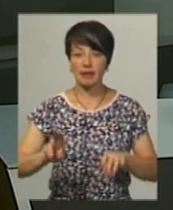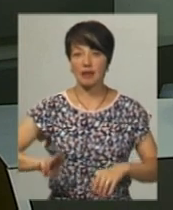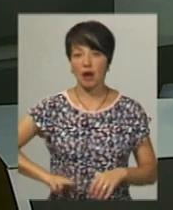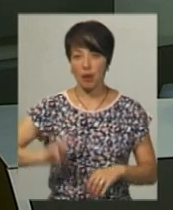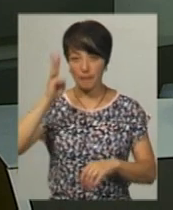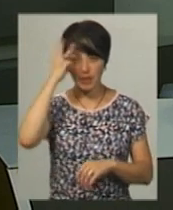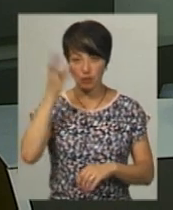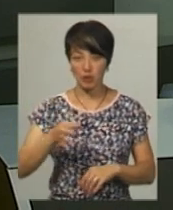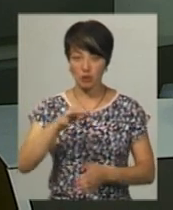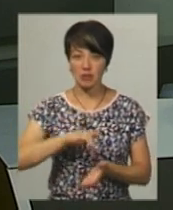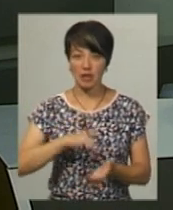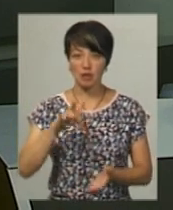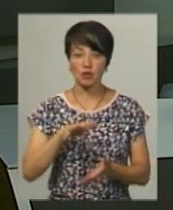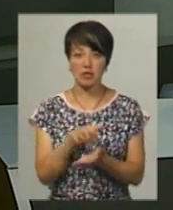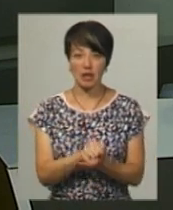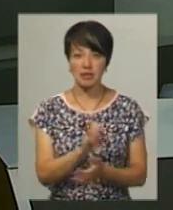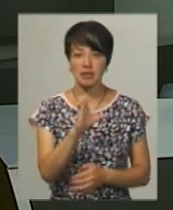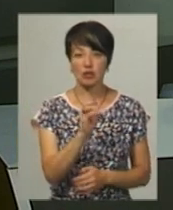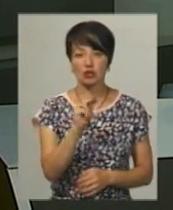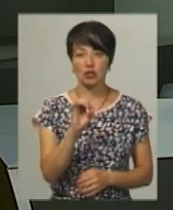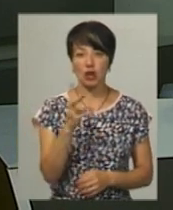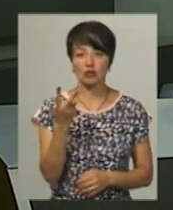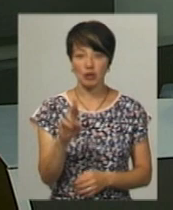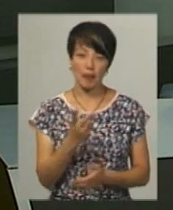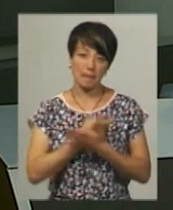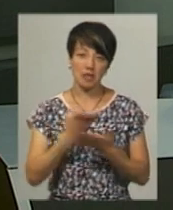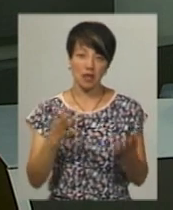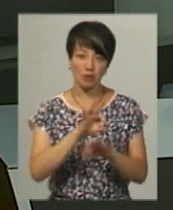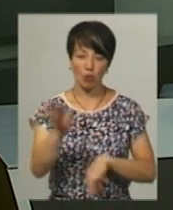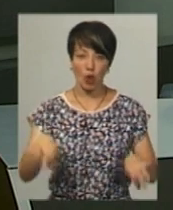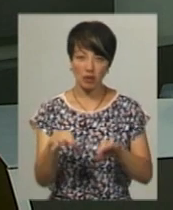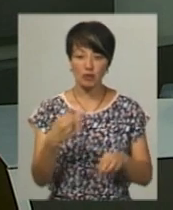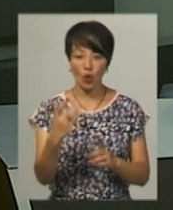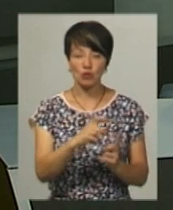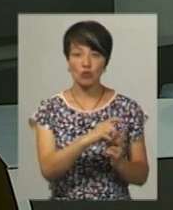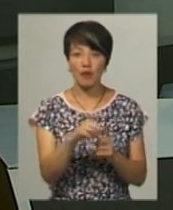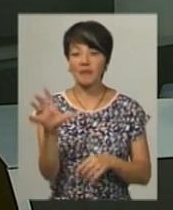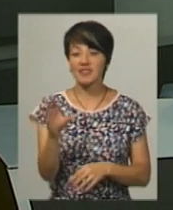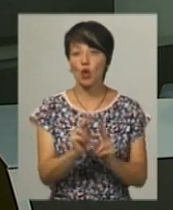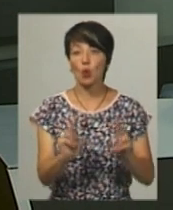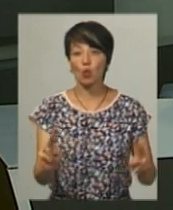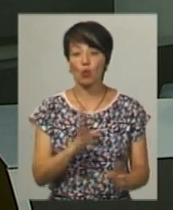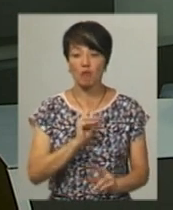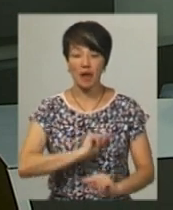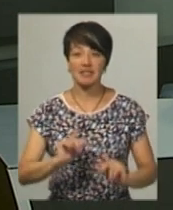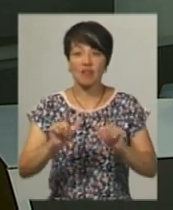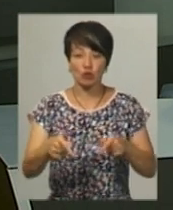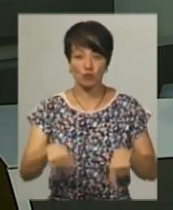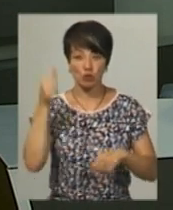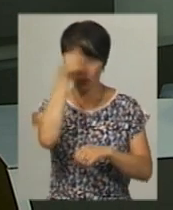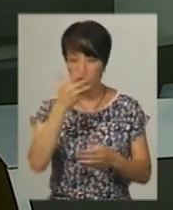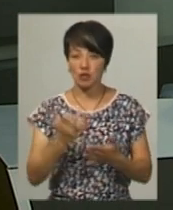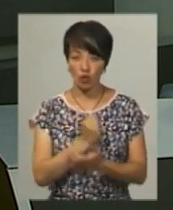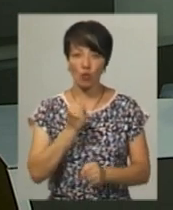директор Хмельницького обласного центру зайнятості Сергій Черешня на презентації проєкту. За його словами, всі, хто був працевлаштований в цьому році,